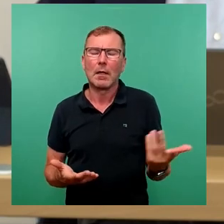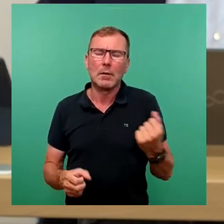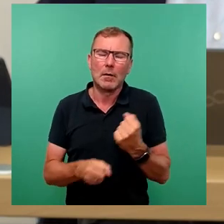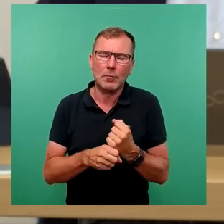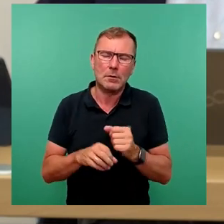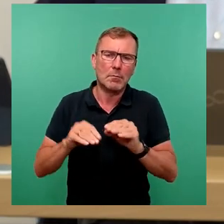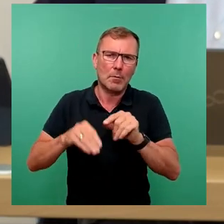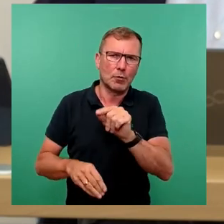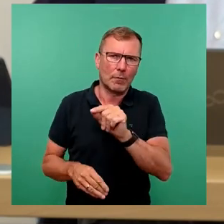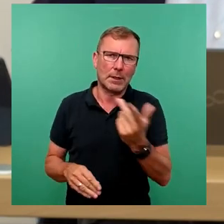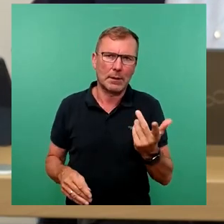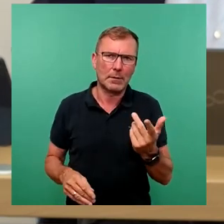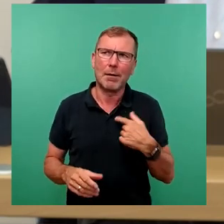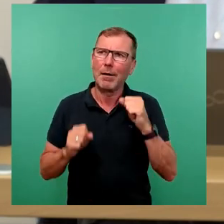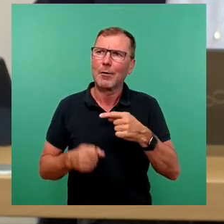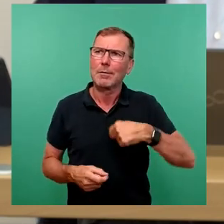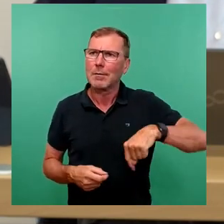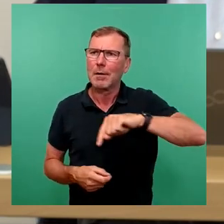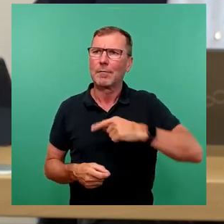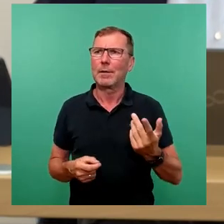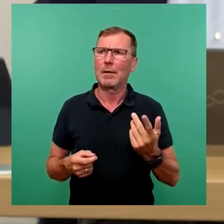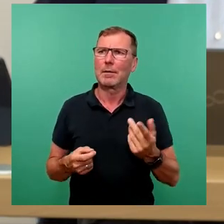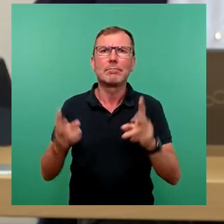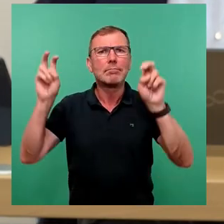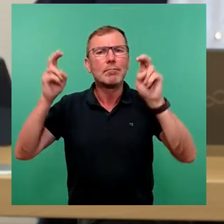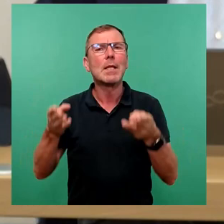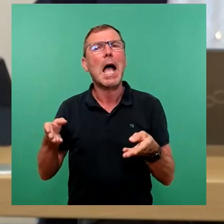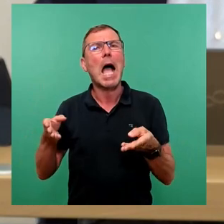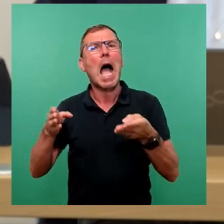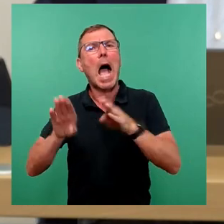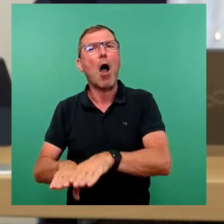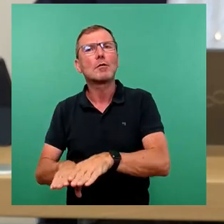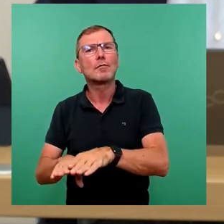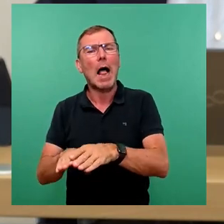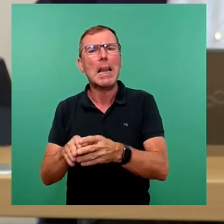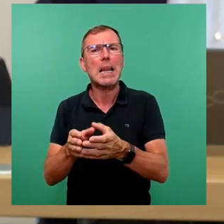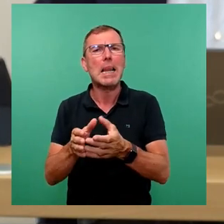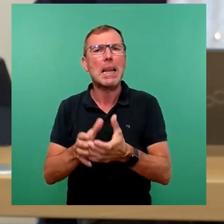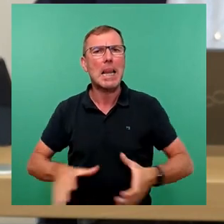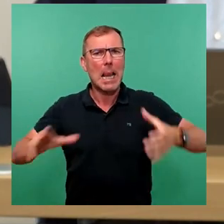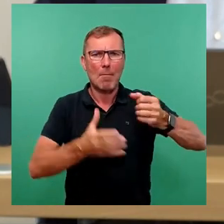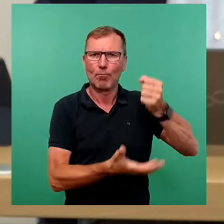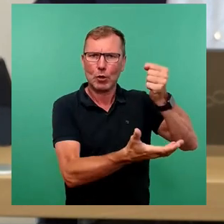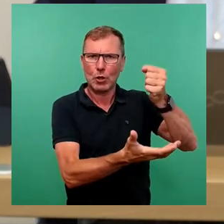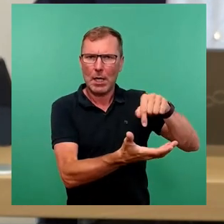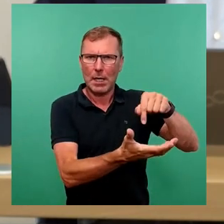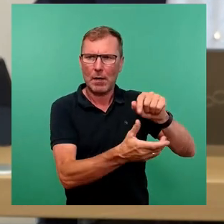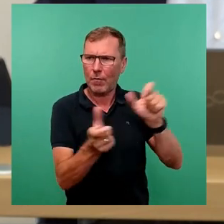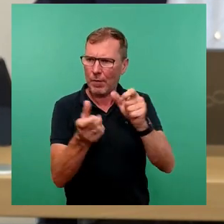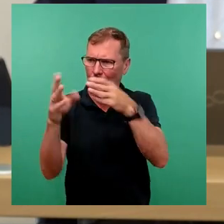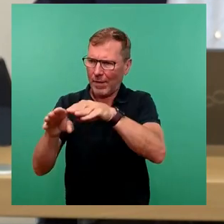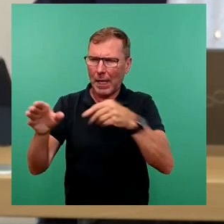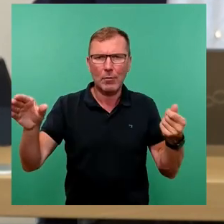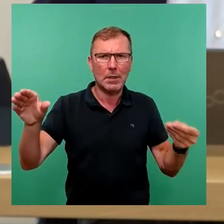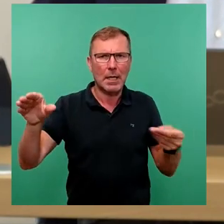können wir eine Art Ausfallbudget für solche Extremfälle, Veranstaltungen mit an die Hand